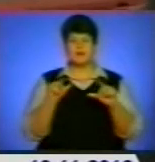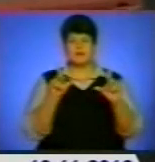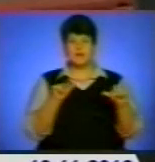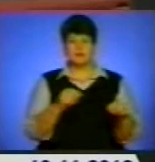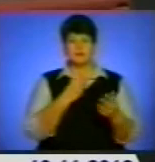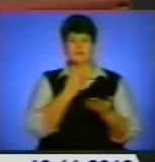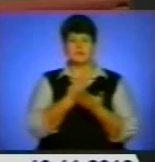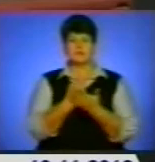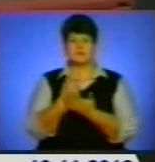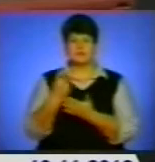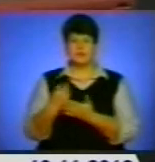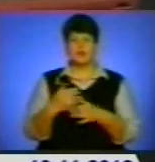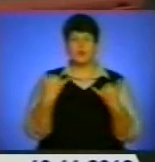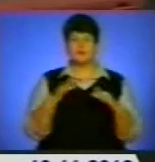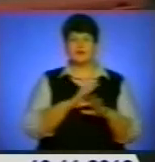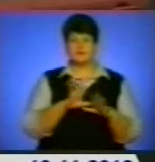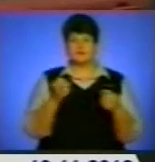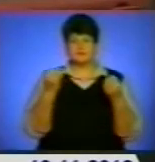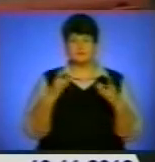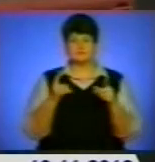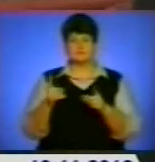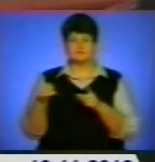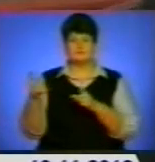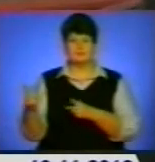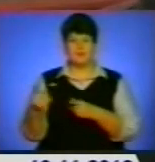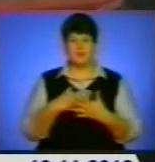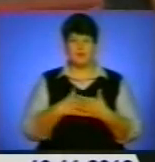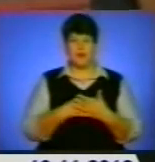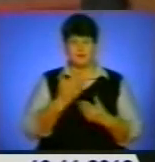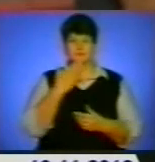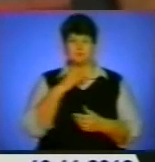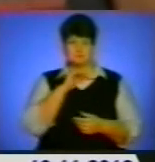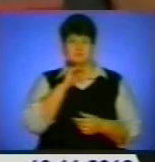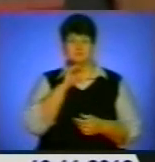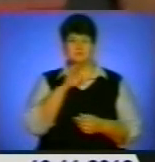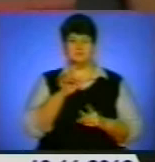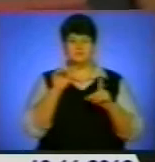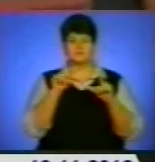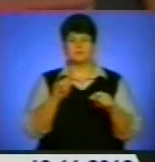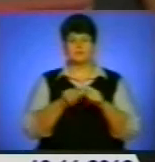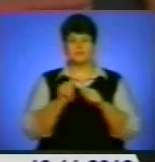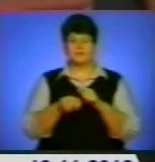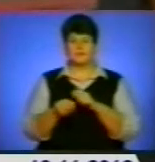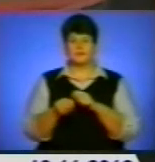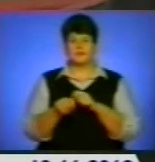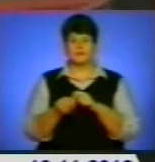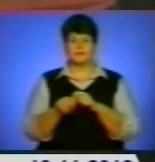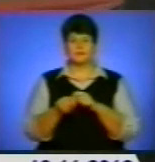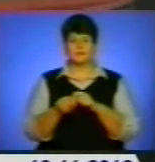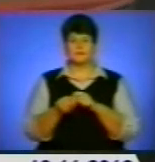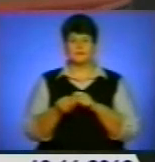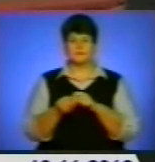кустарно, любительські, а профессіонально. Проїхали, собрали інформацію, ми її обробуємо. І